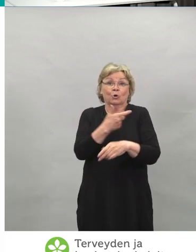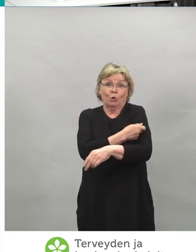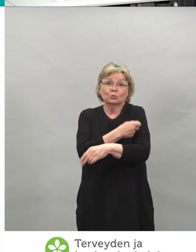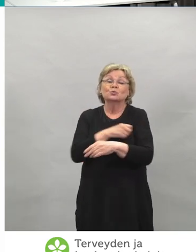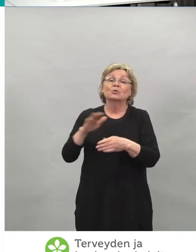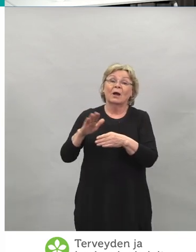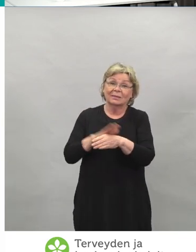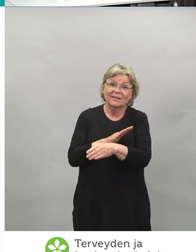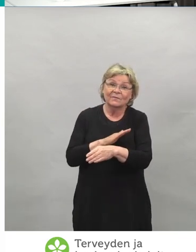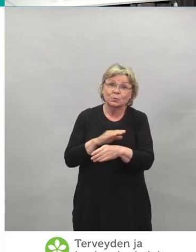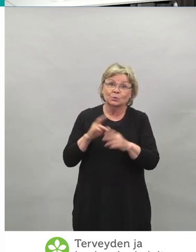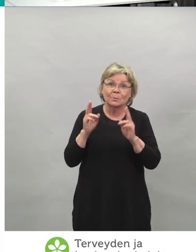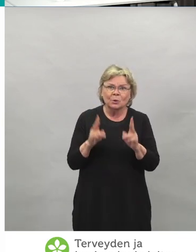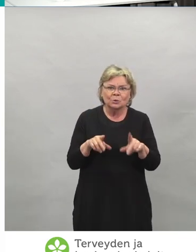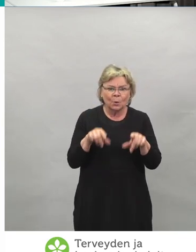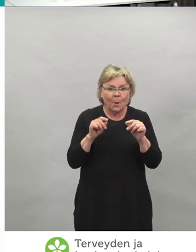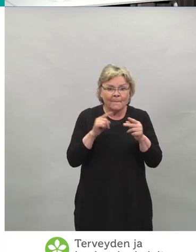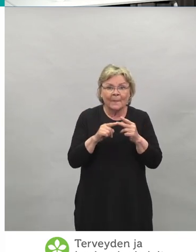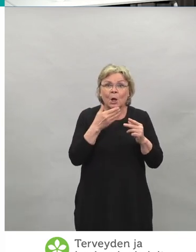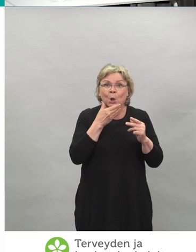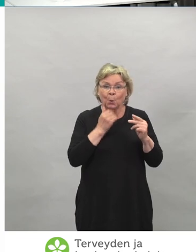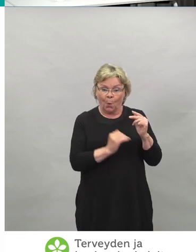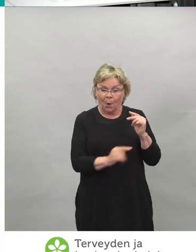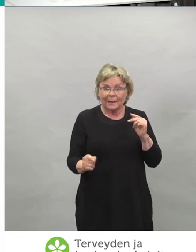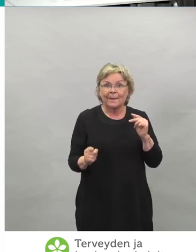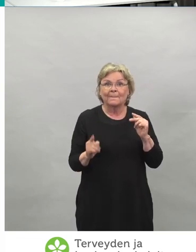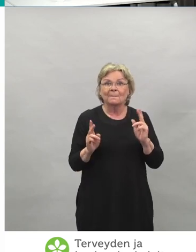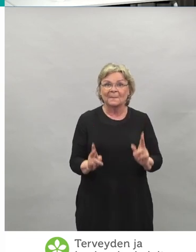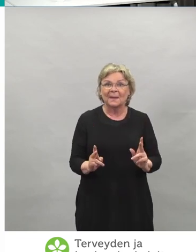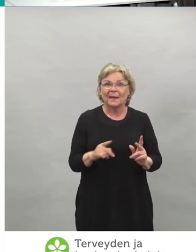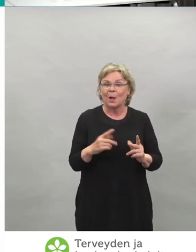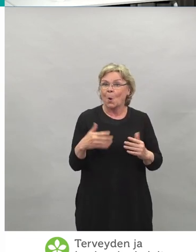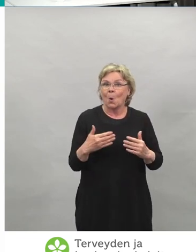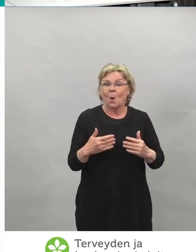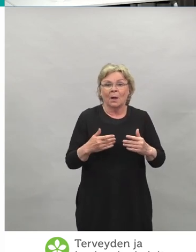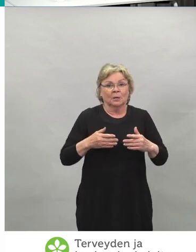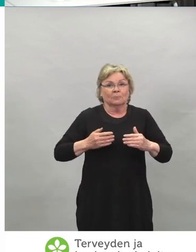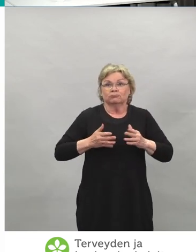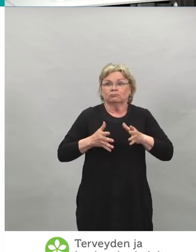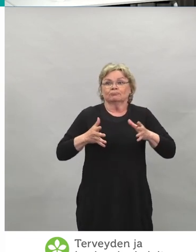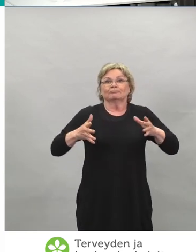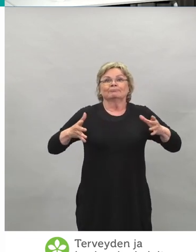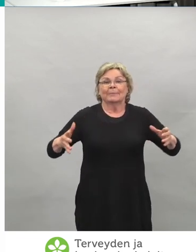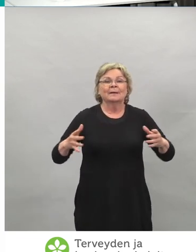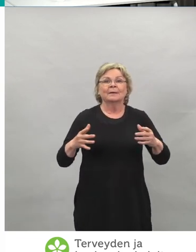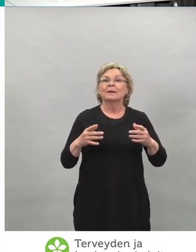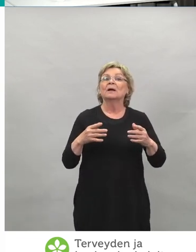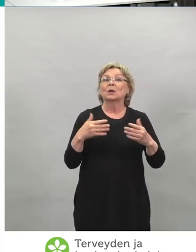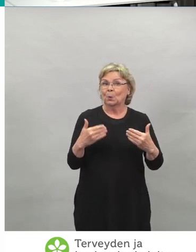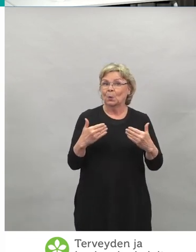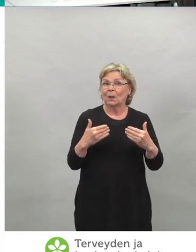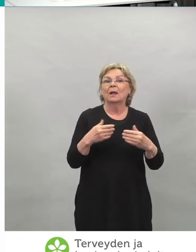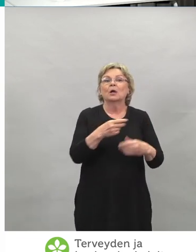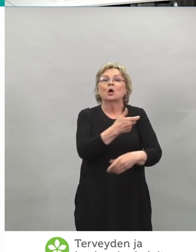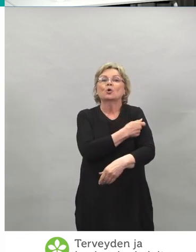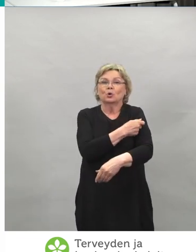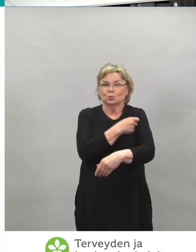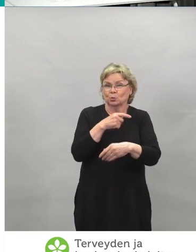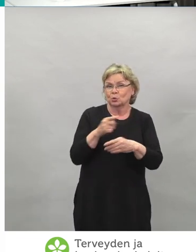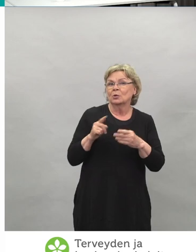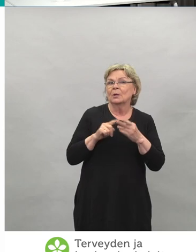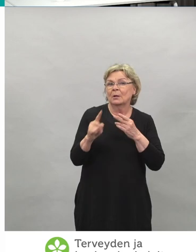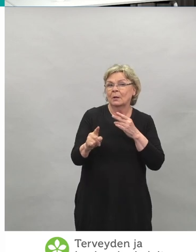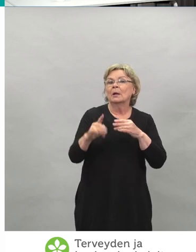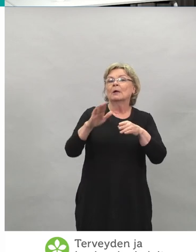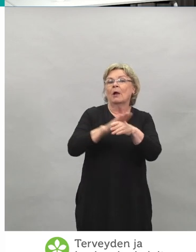myöskin näissä vähän nuoremmissa ikäryhmissä kyllä kohisten noustaan, että korkealle nämä rokotuskattavuudet kyllä nousevat, ja